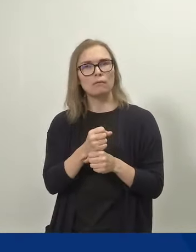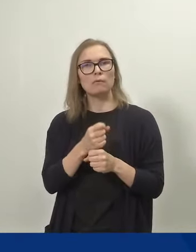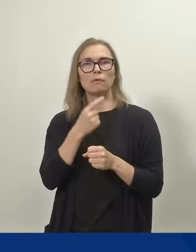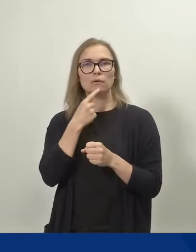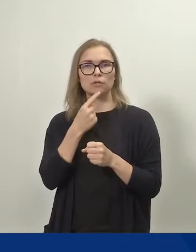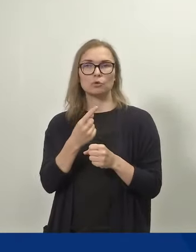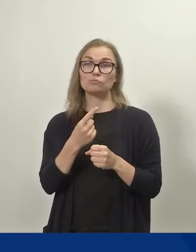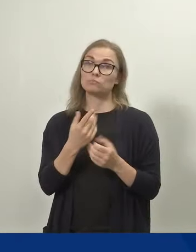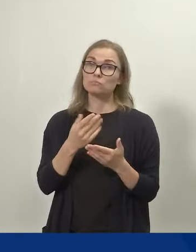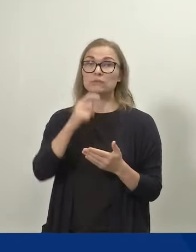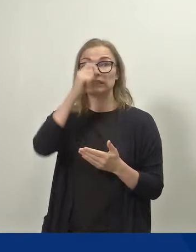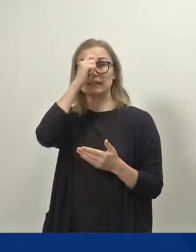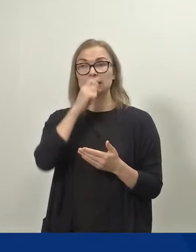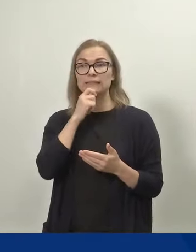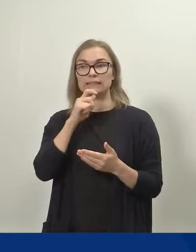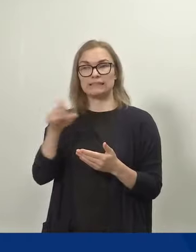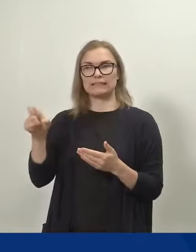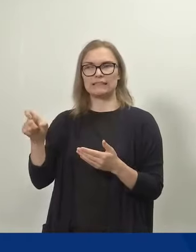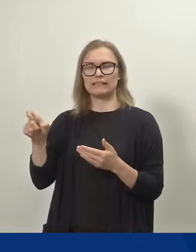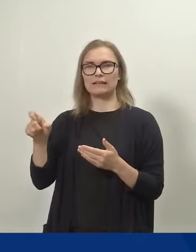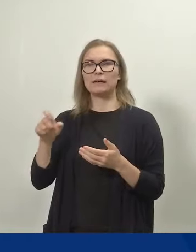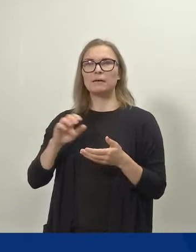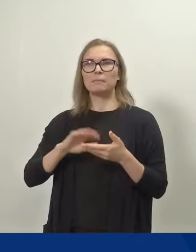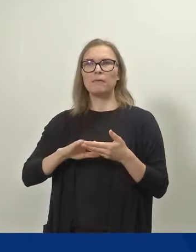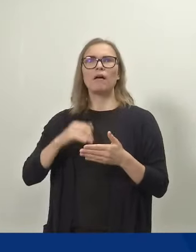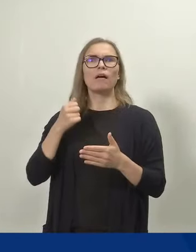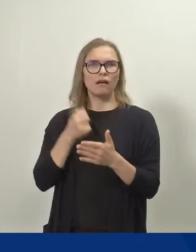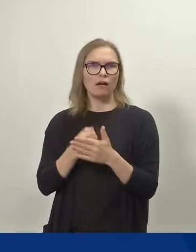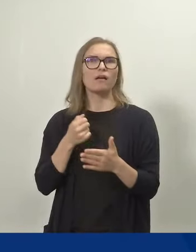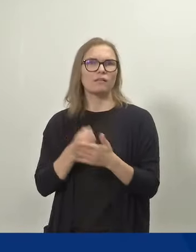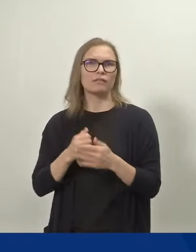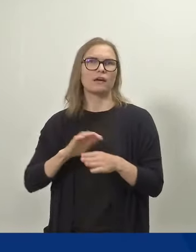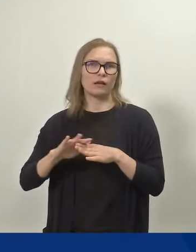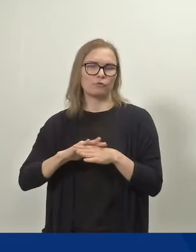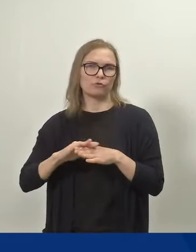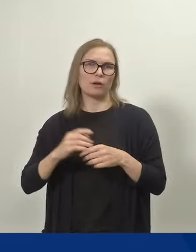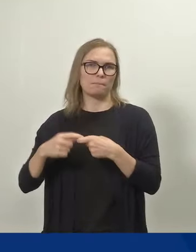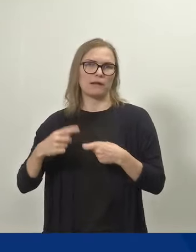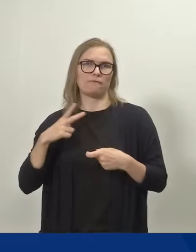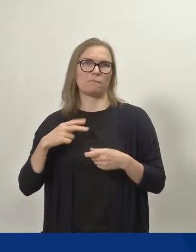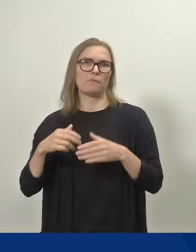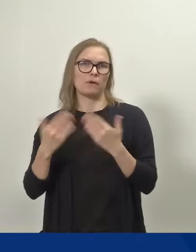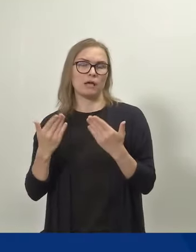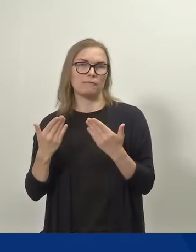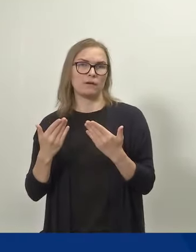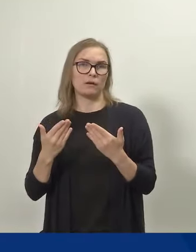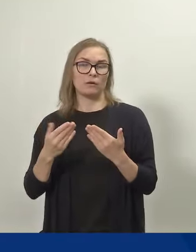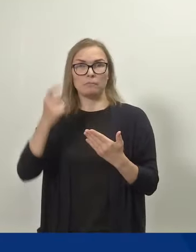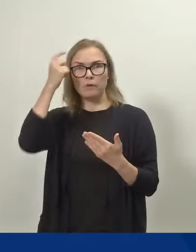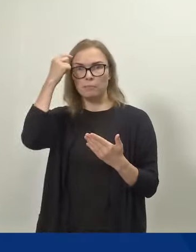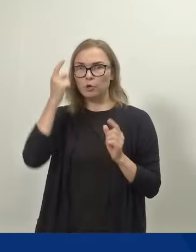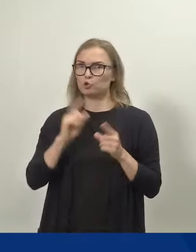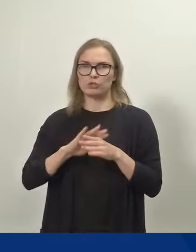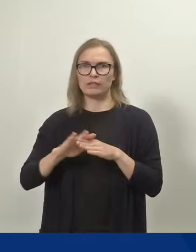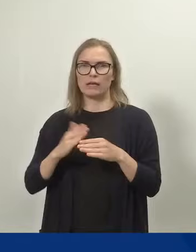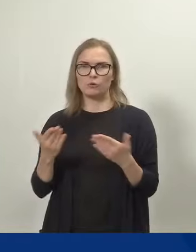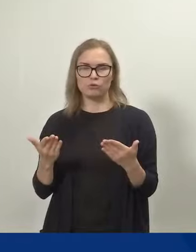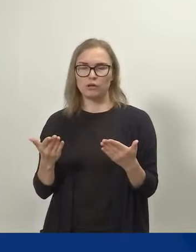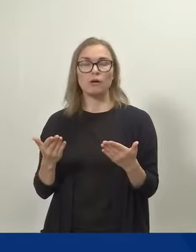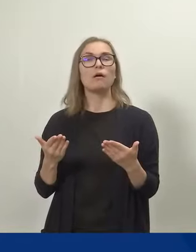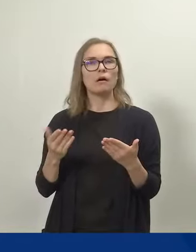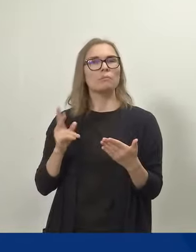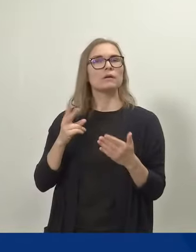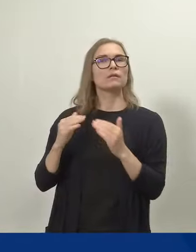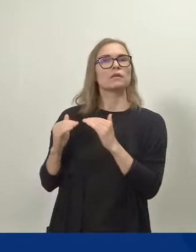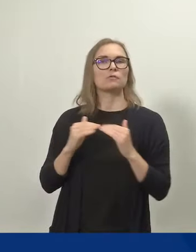isillä ei ole varaa olla käyttämättä näitä perhevapaapäiviä, ja tasa-arvovaltuutetun toimiston sivuilta löytyy tällaisia vertailuja,